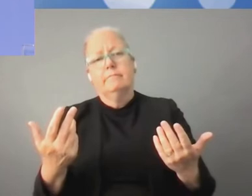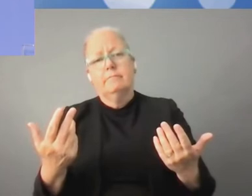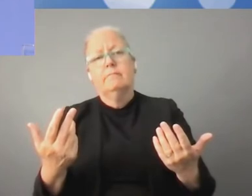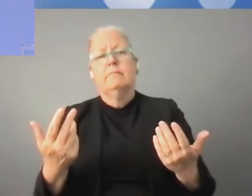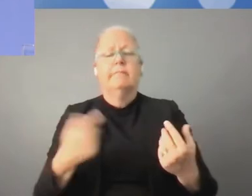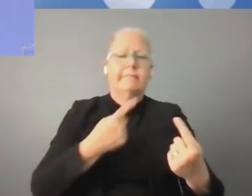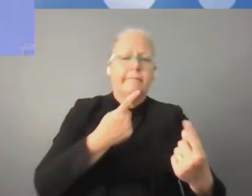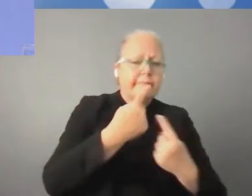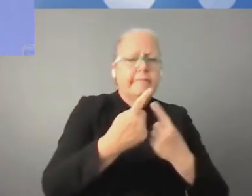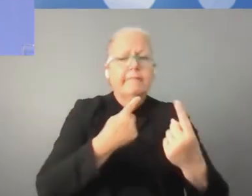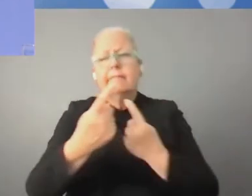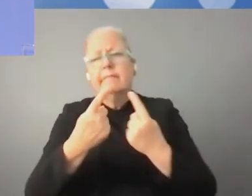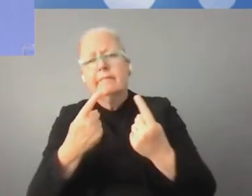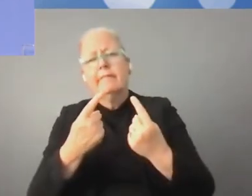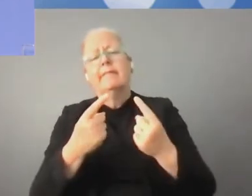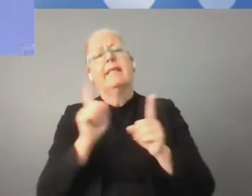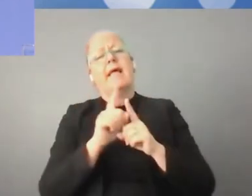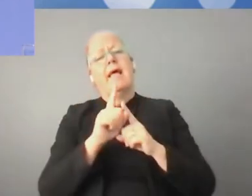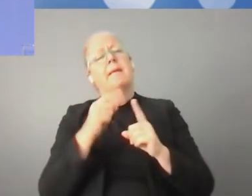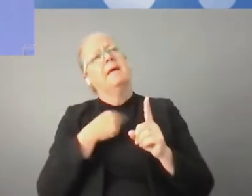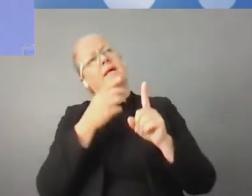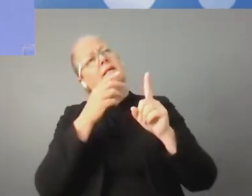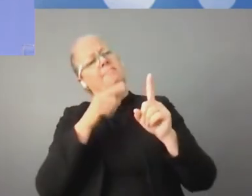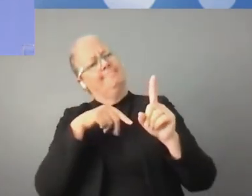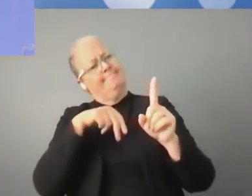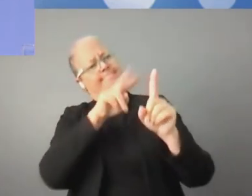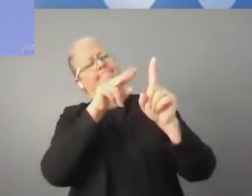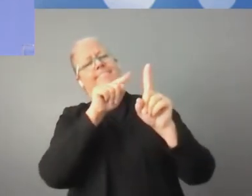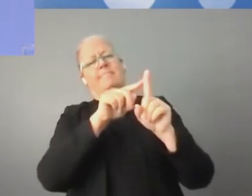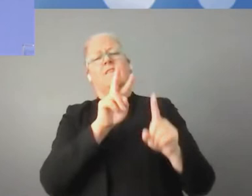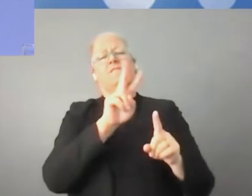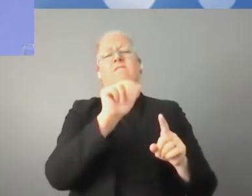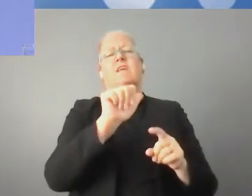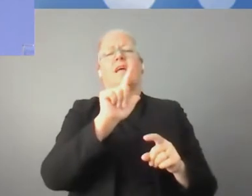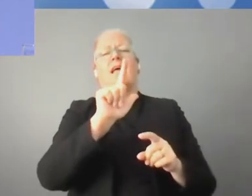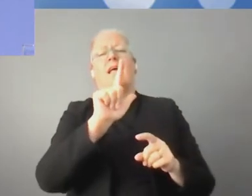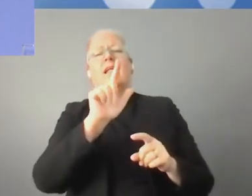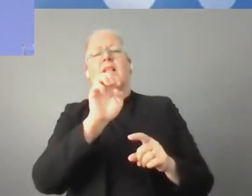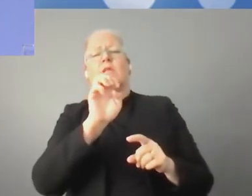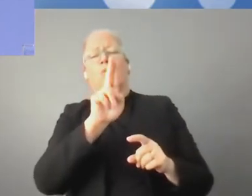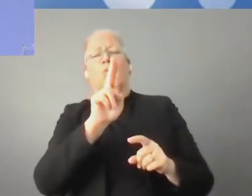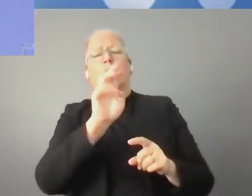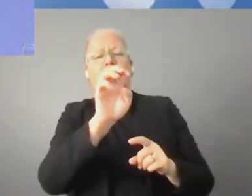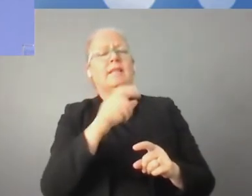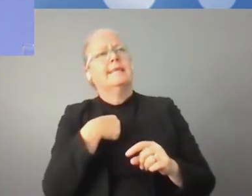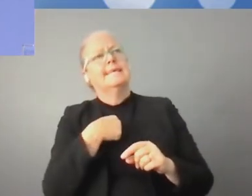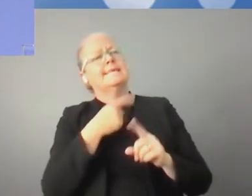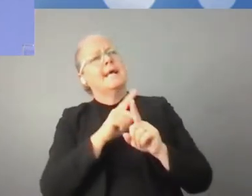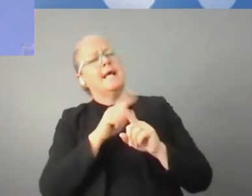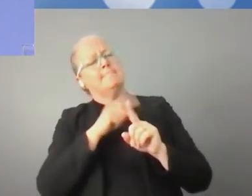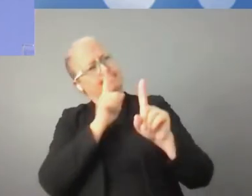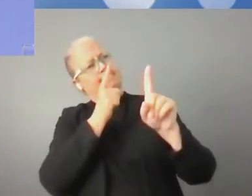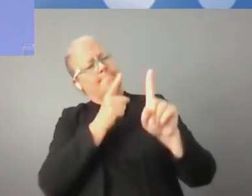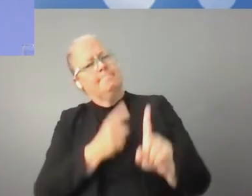swoje urządzenia do służu. Żeby odpowiedzieć na państwa pytanie, podzielę się z państwem bardzo prostą